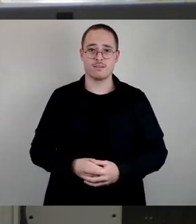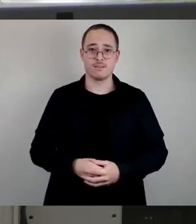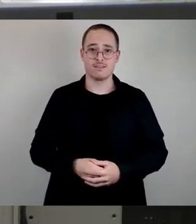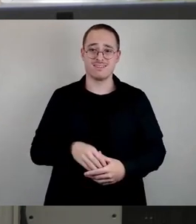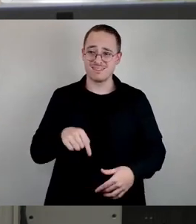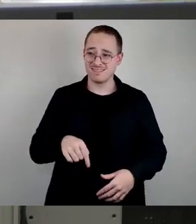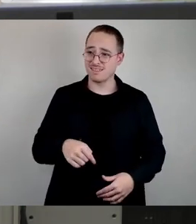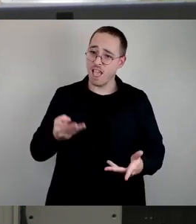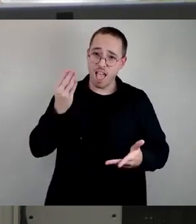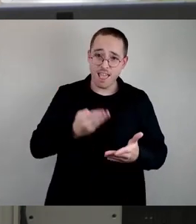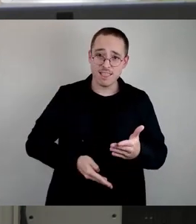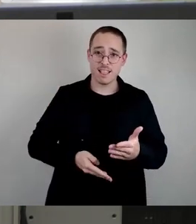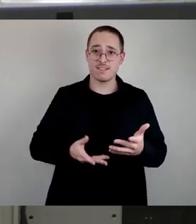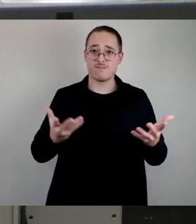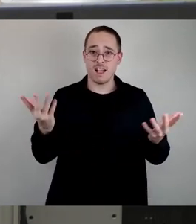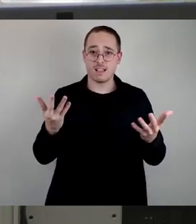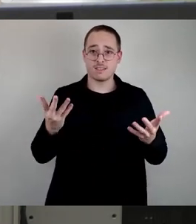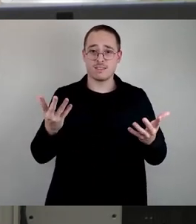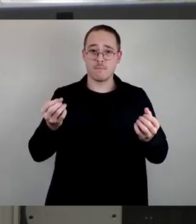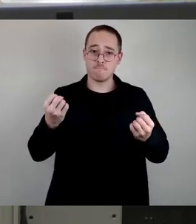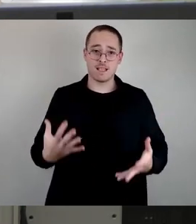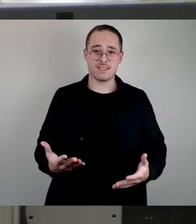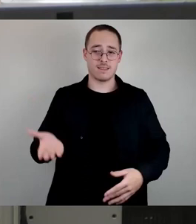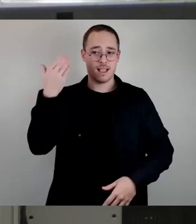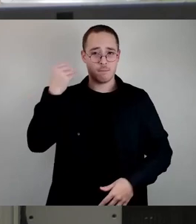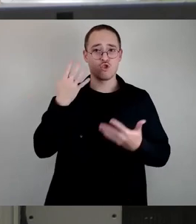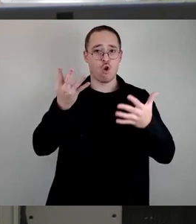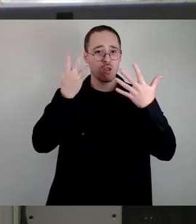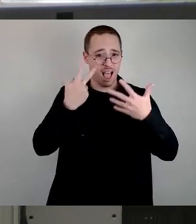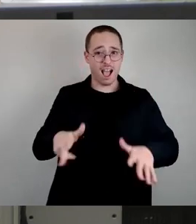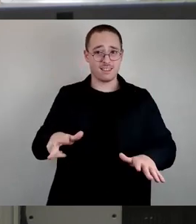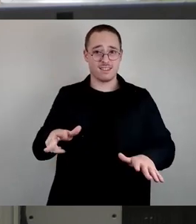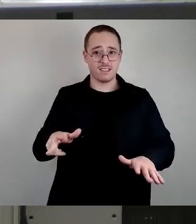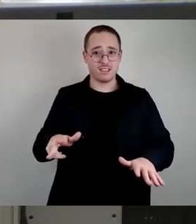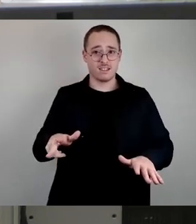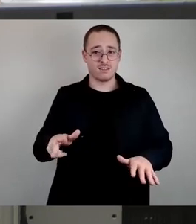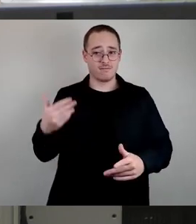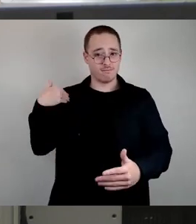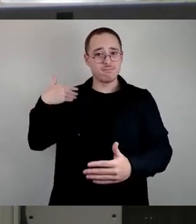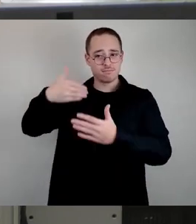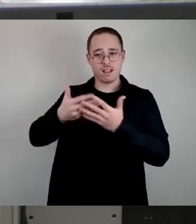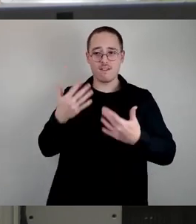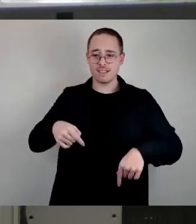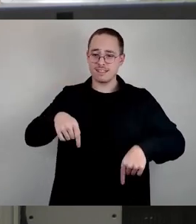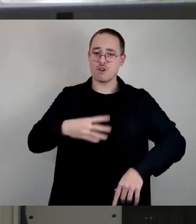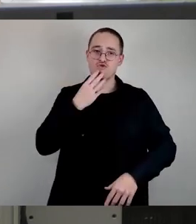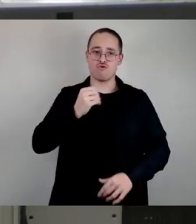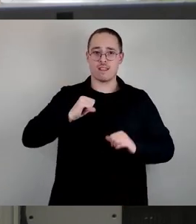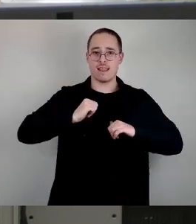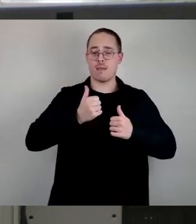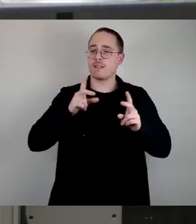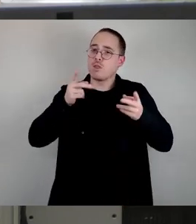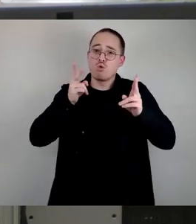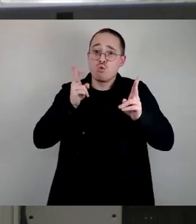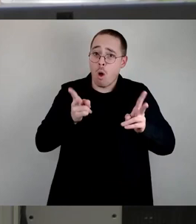passiert seit 1989, jüdisches Leben Normalität ist und dass man hier immer wieder